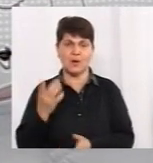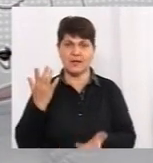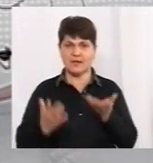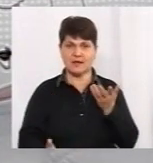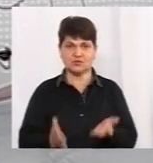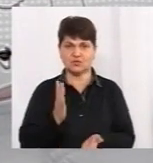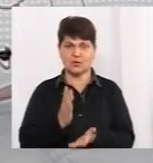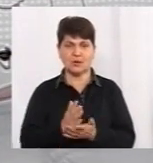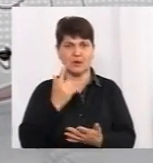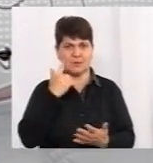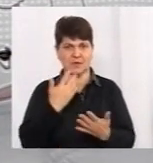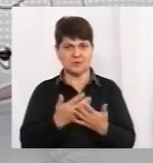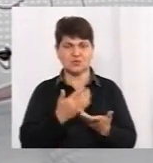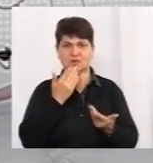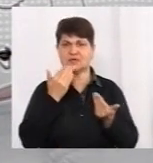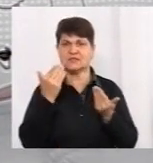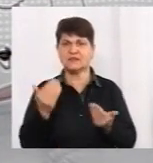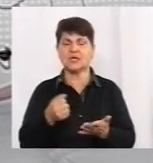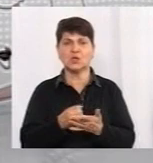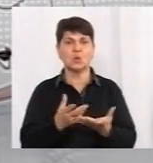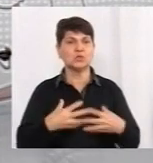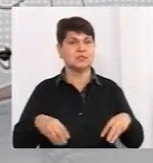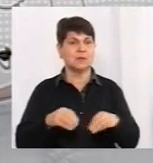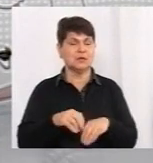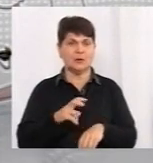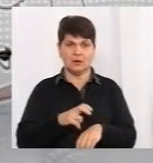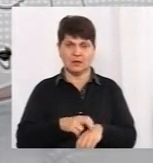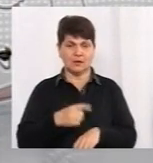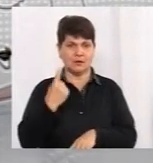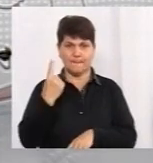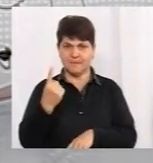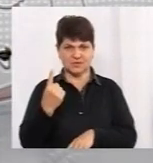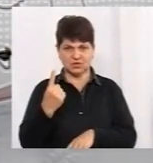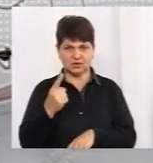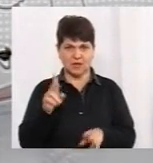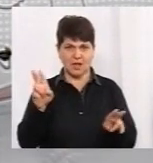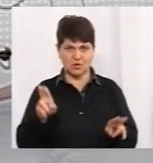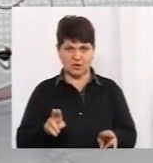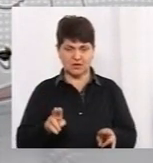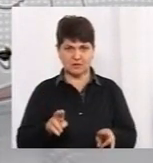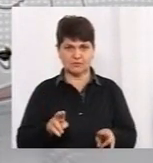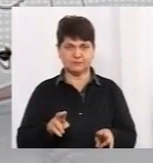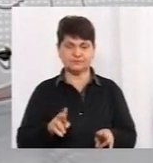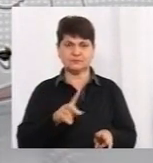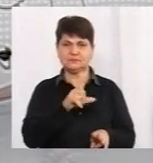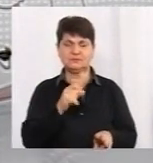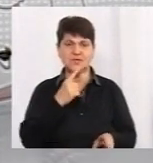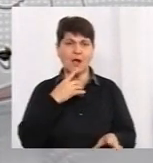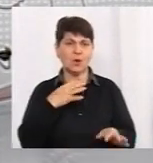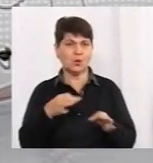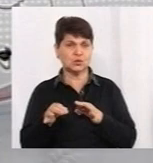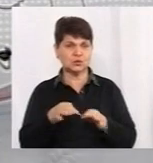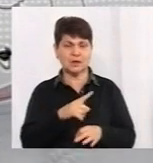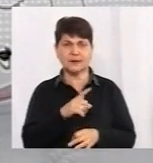є підозра, звертатися до сімейного лікаря – це перший алгоритм – за консультацією, за